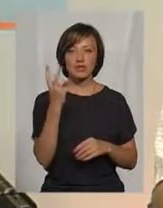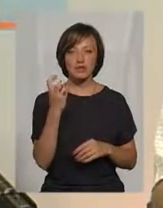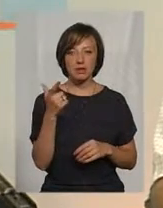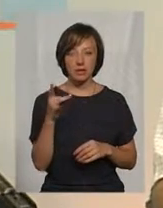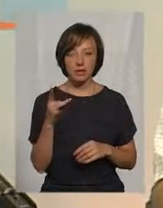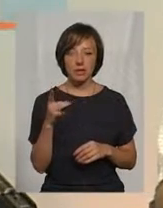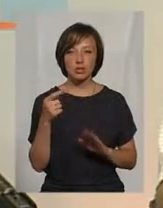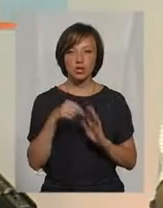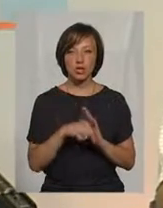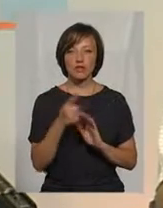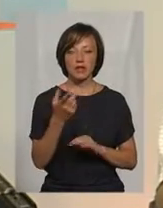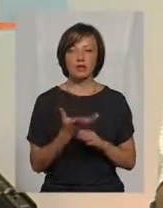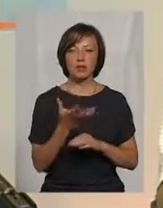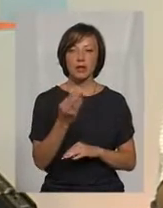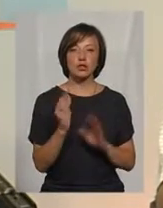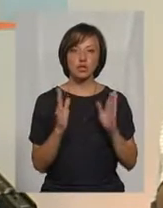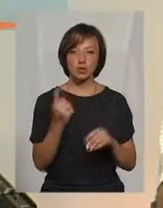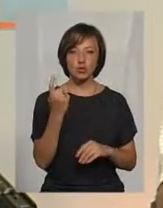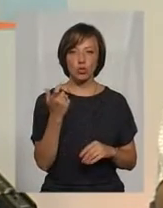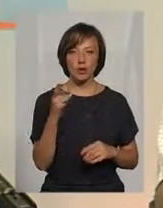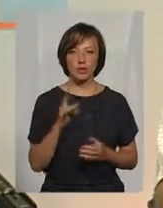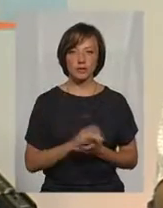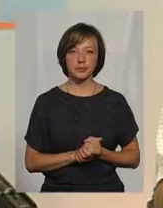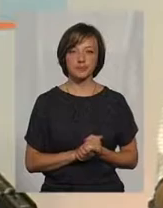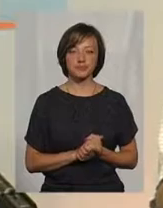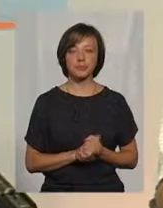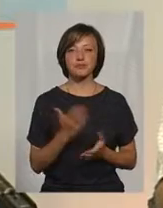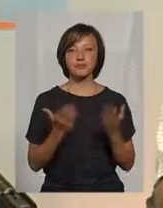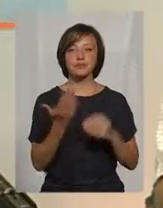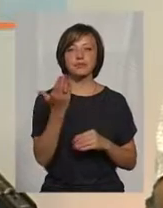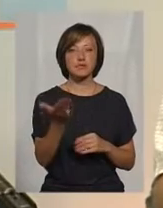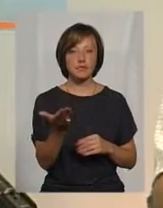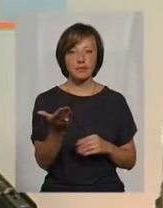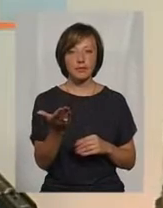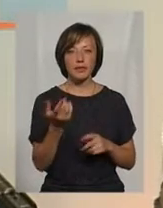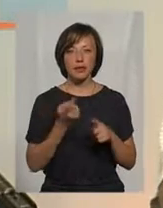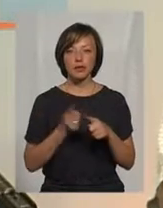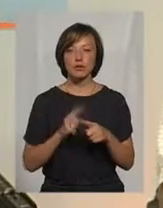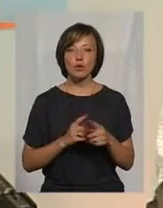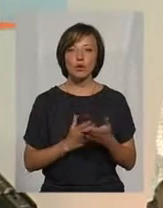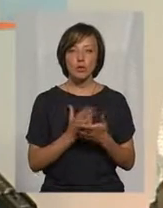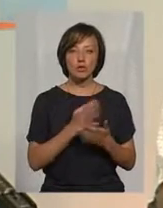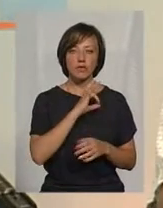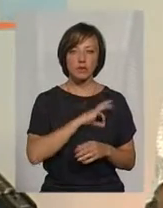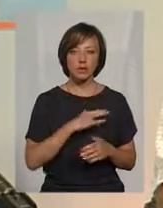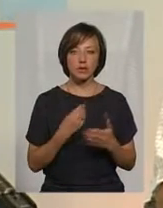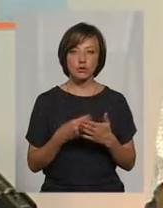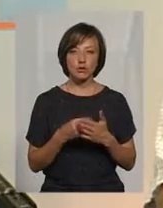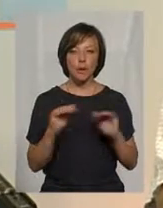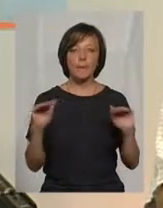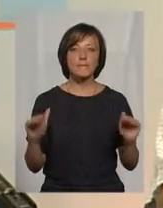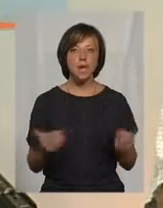гривень, то ви сплачуєте лише 100 гривень. Якщо ви цю послугу використали на суму